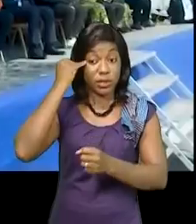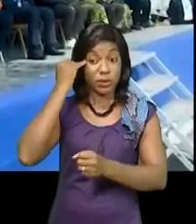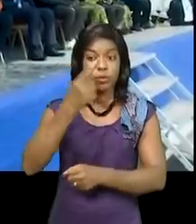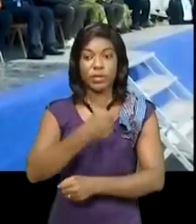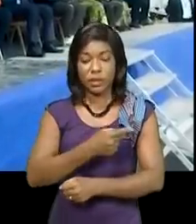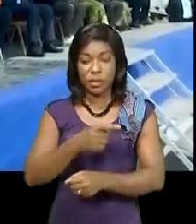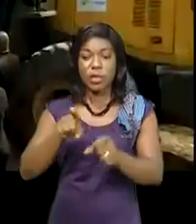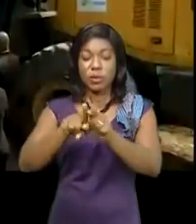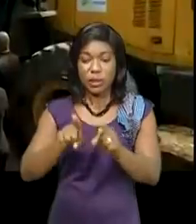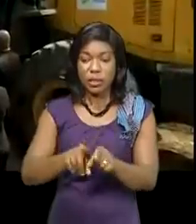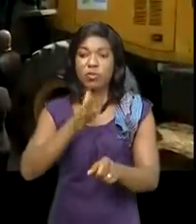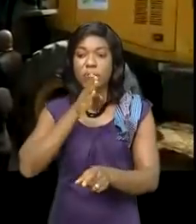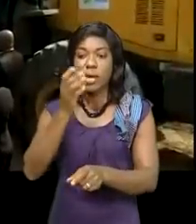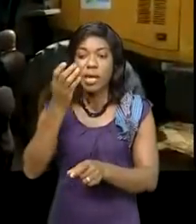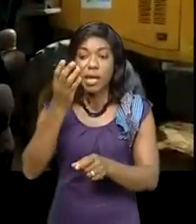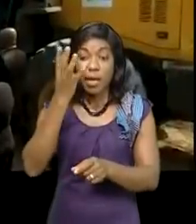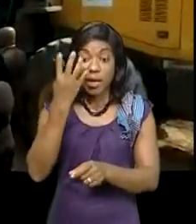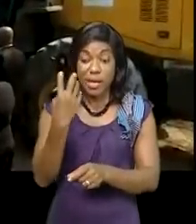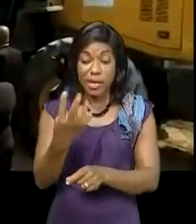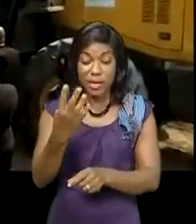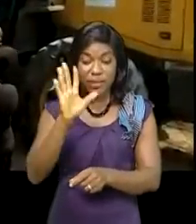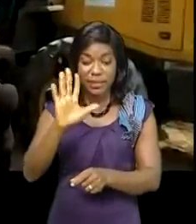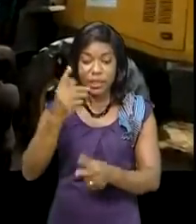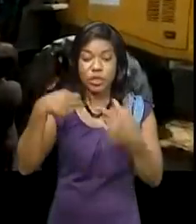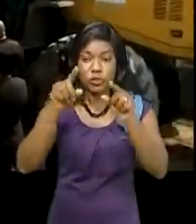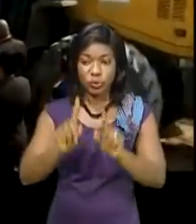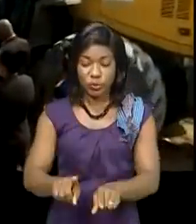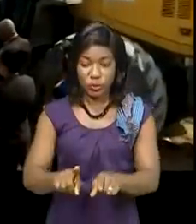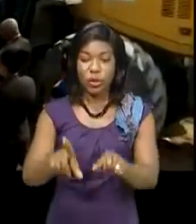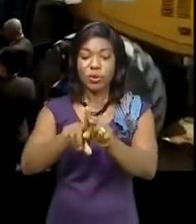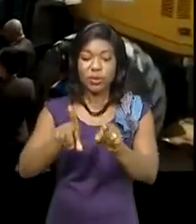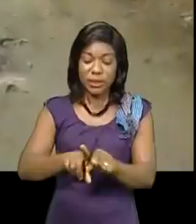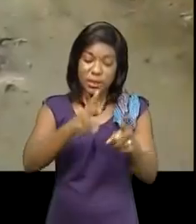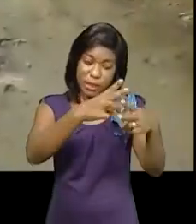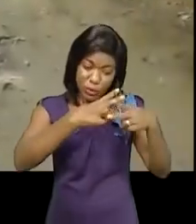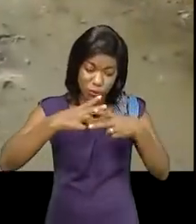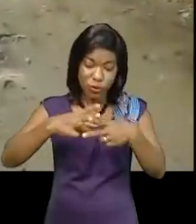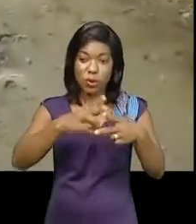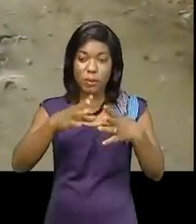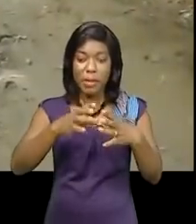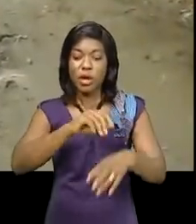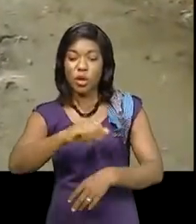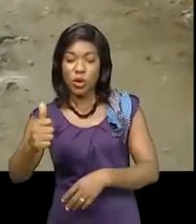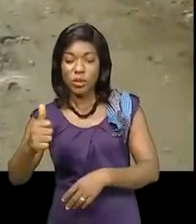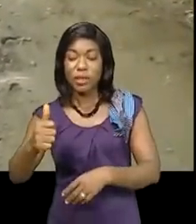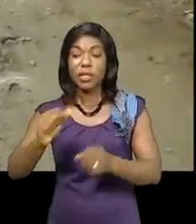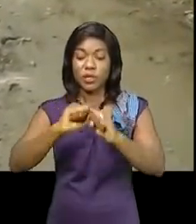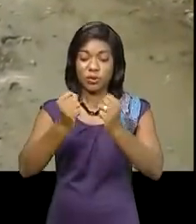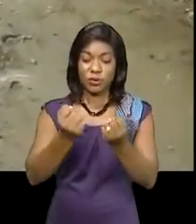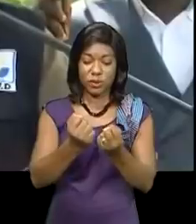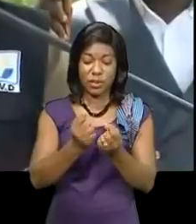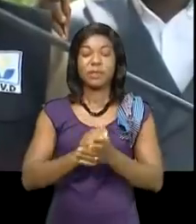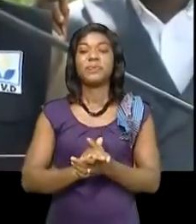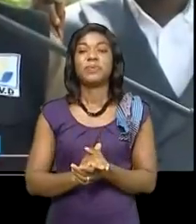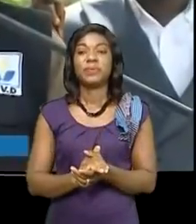durant 45 jours sur financement du fond d'air, tandis que la mission des contrôles sera assurée par le BTC, Bureau technique des